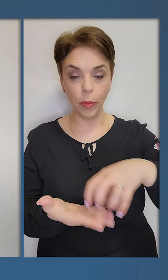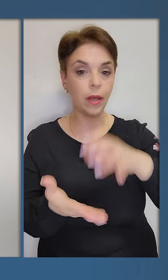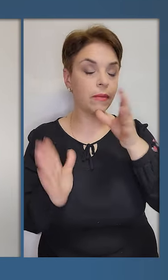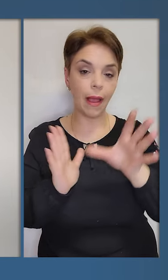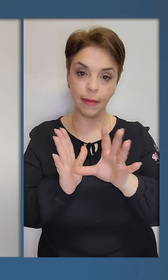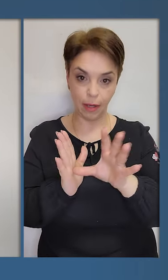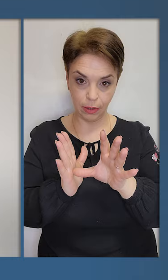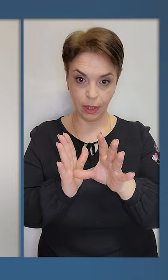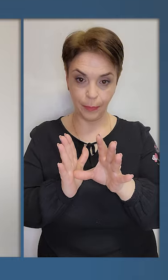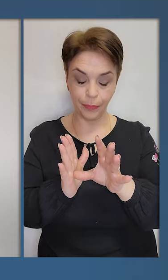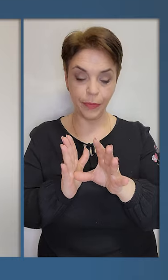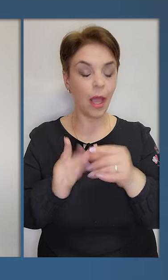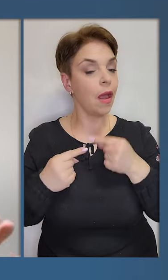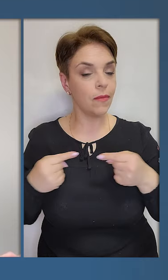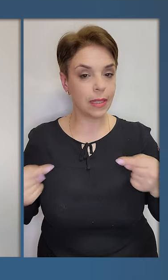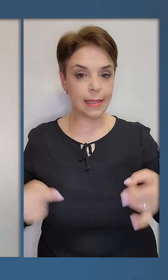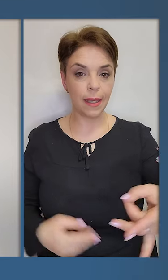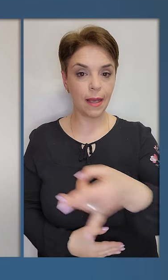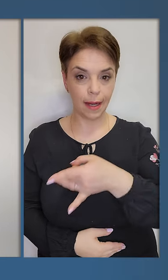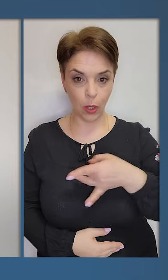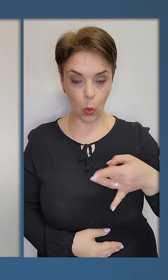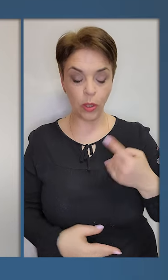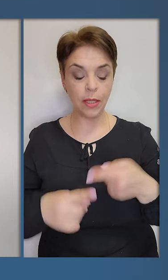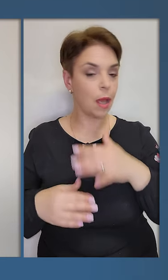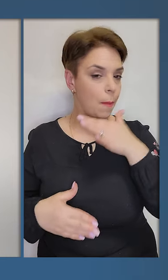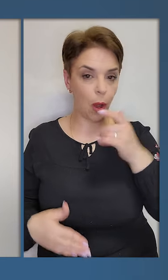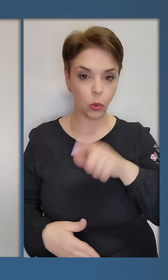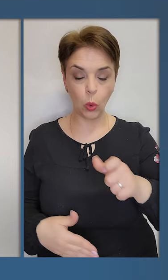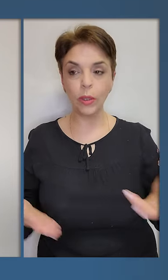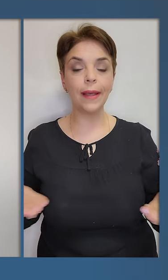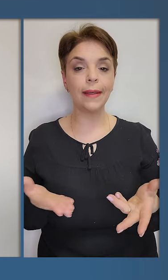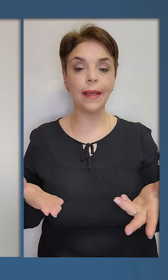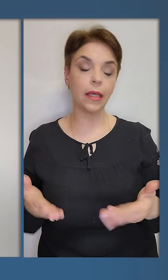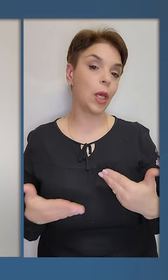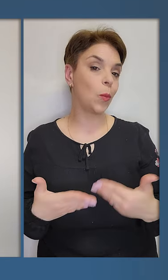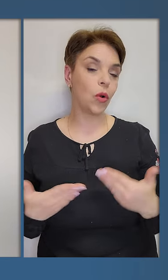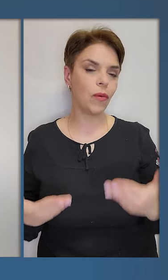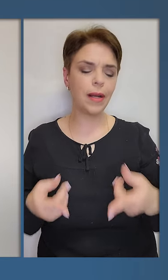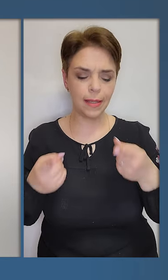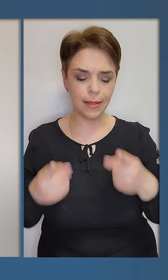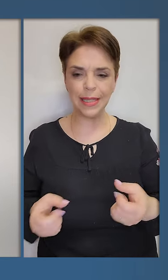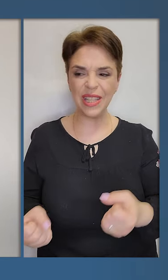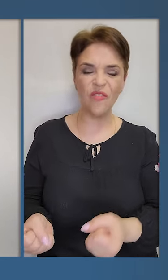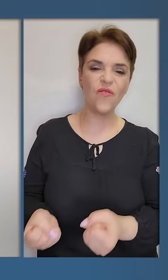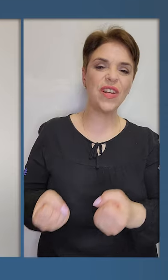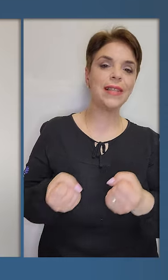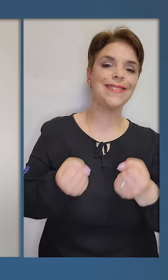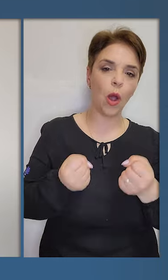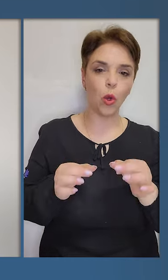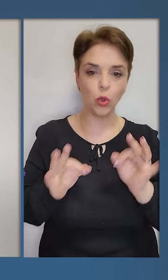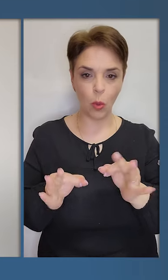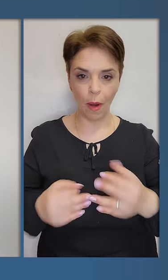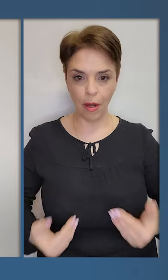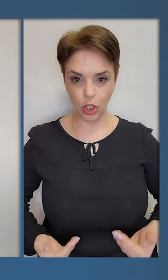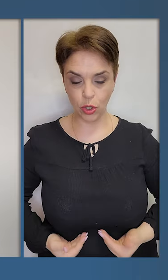об'єктів енергетики. в різних регіонах. І це багато людей, які буквально дійсно витягують